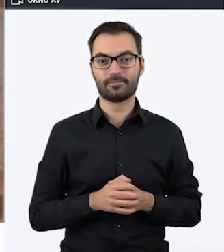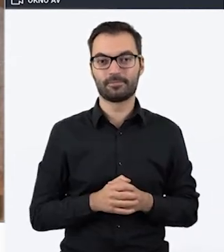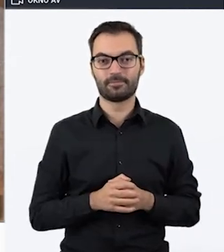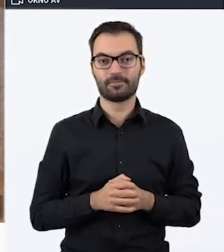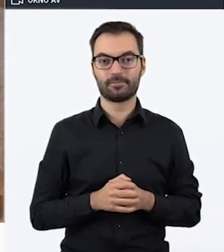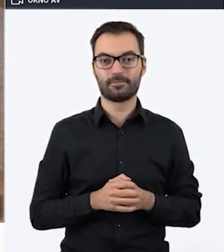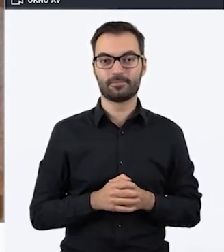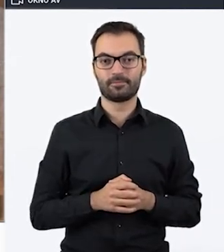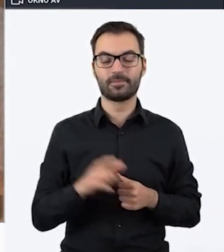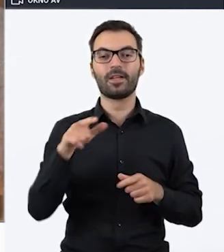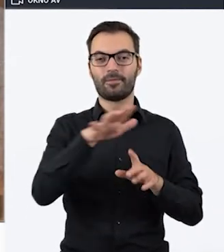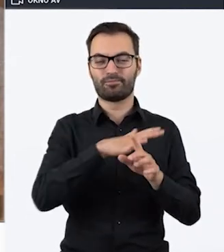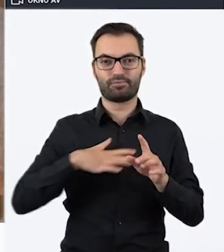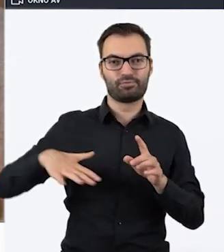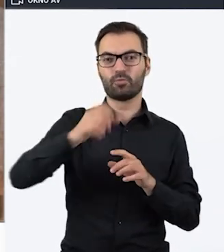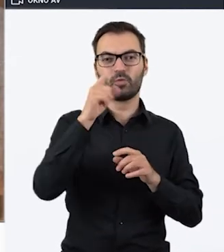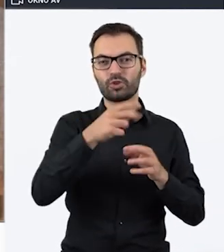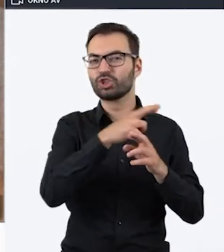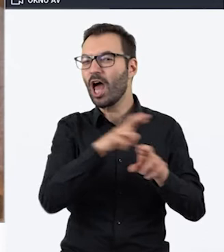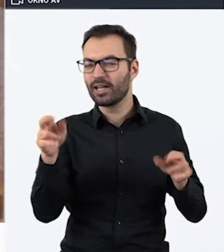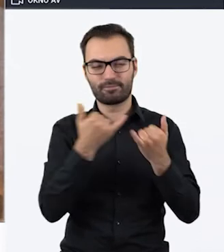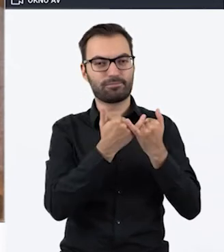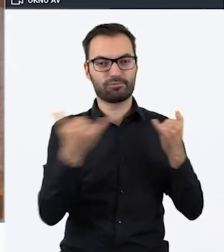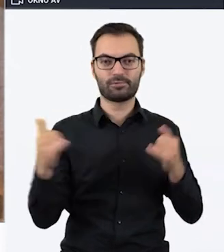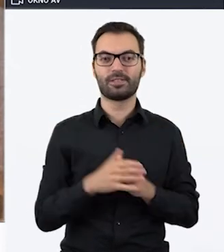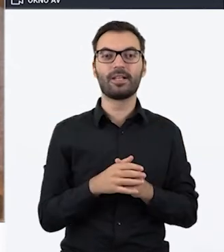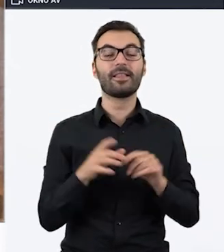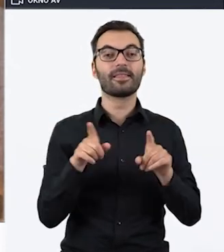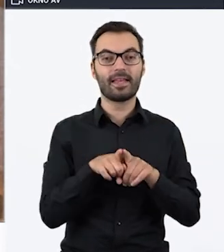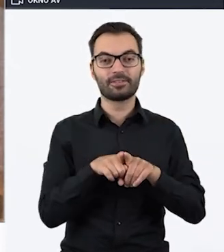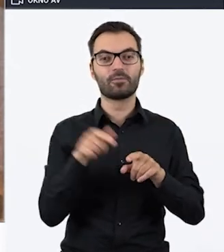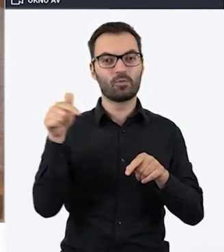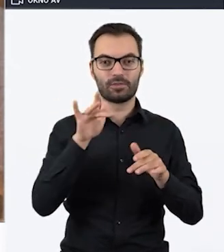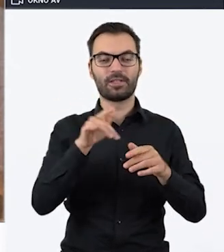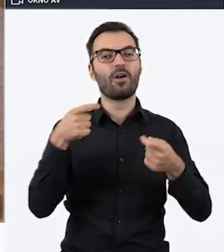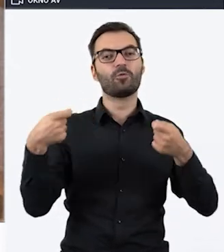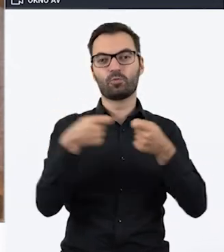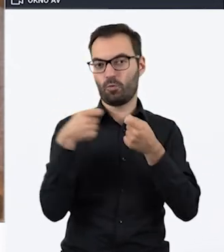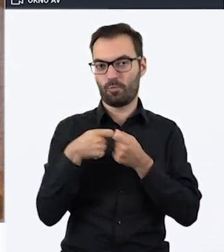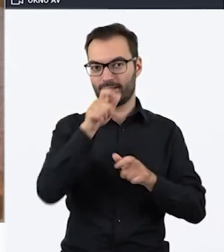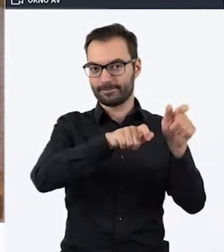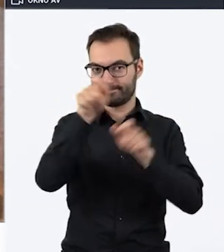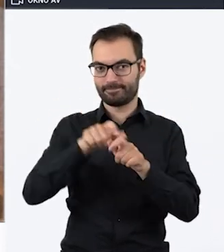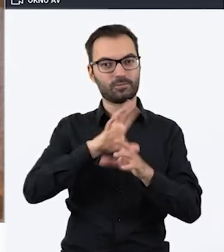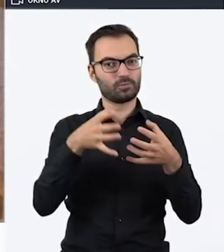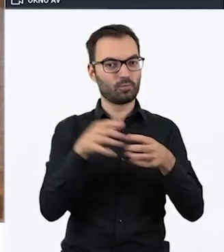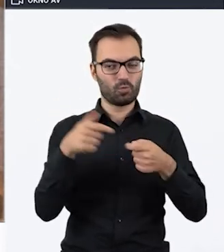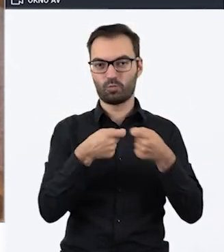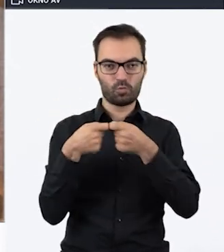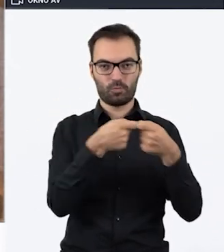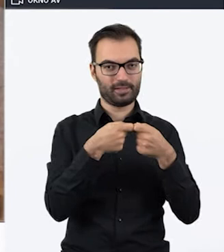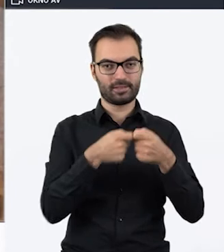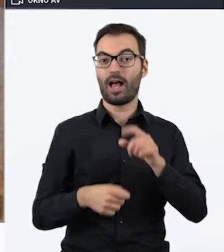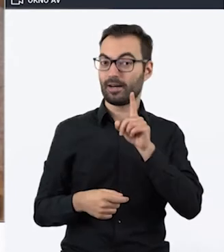Otaczają te osoby rekwizyty. i ten Escape Room charakteryzuje także współpraca między uczestnikami i uczestniczkami.